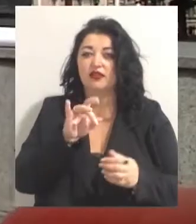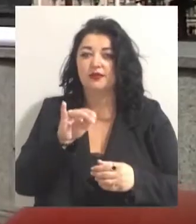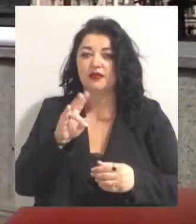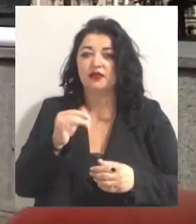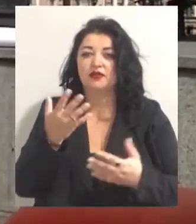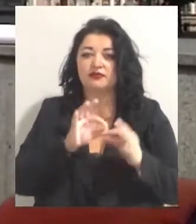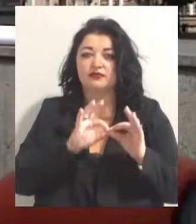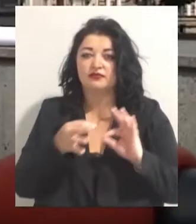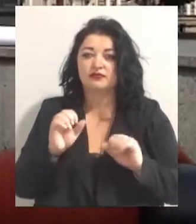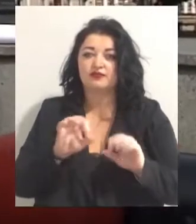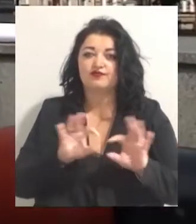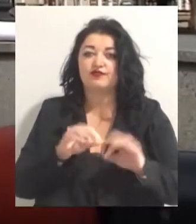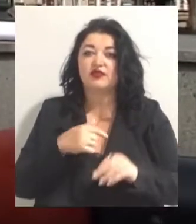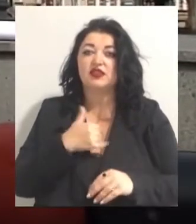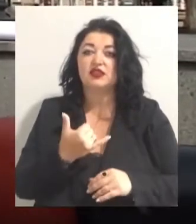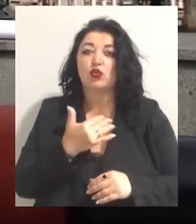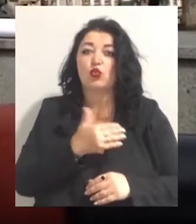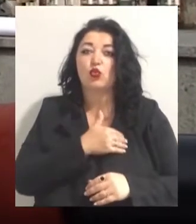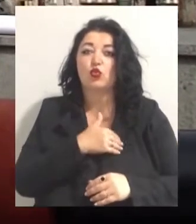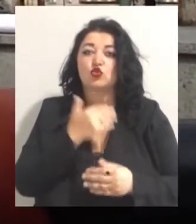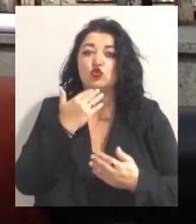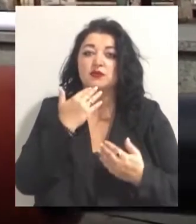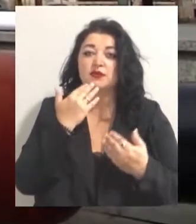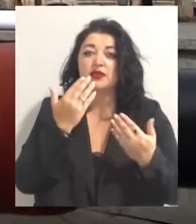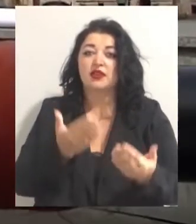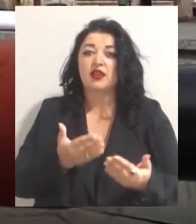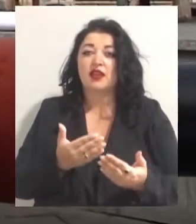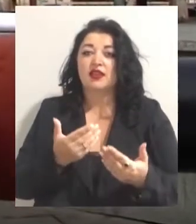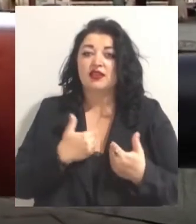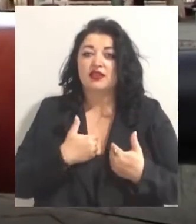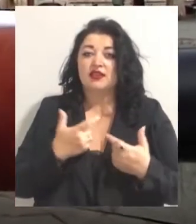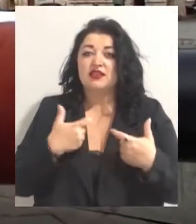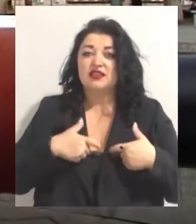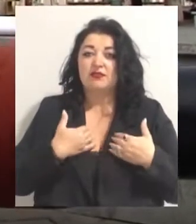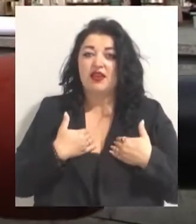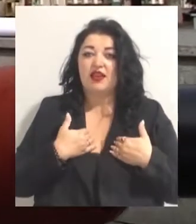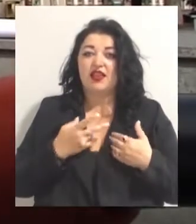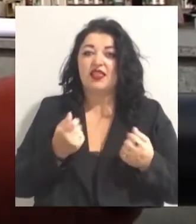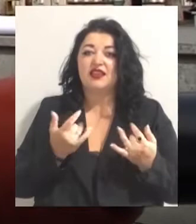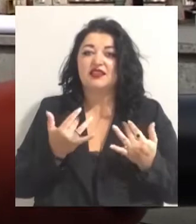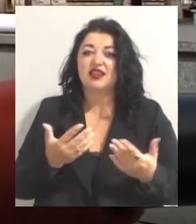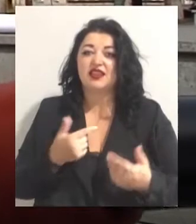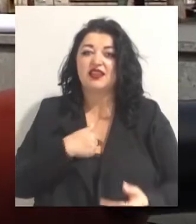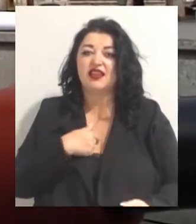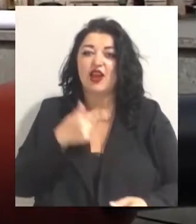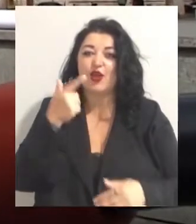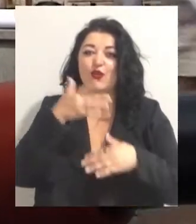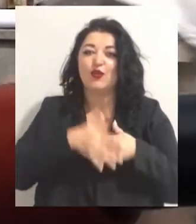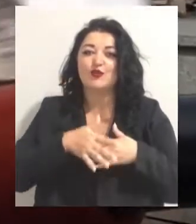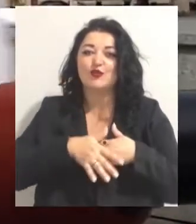Зараз хочу спитати себе, наскільки я розумію